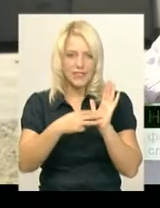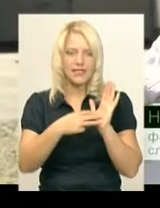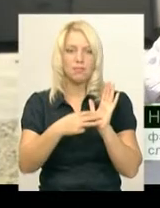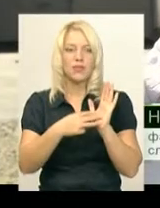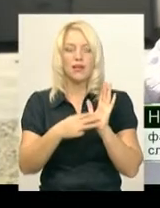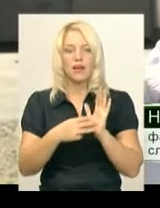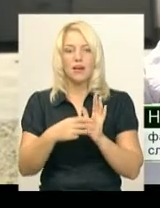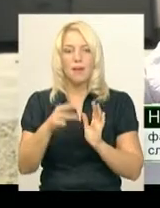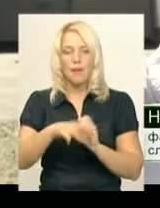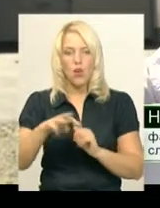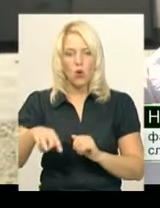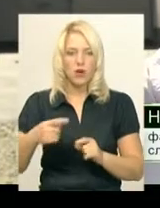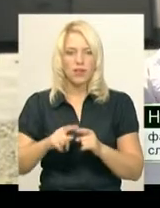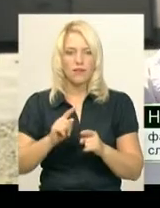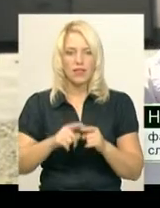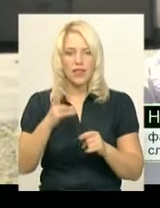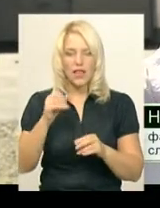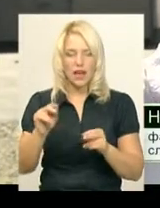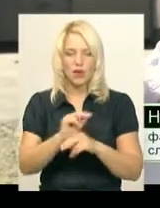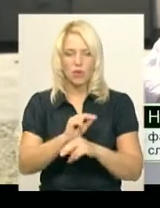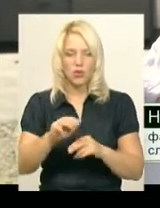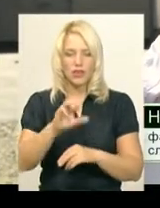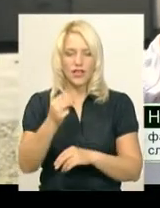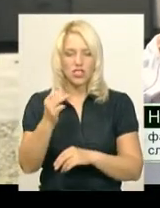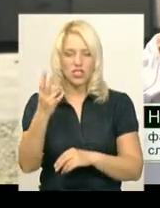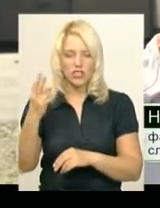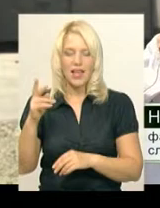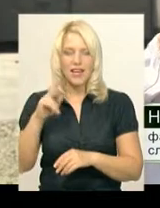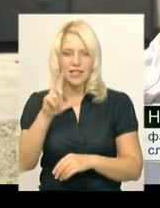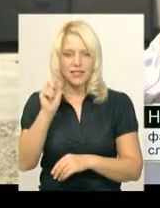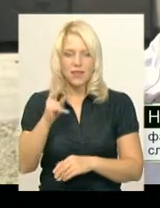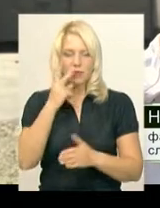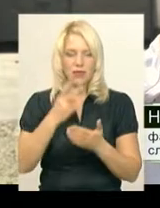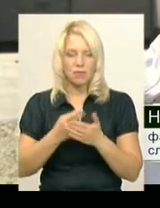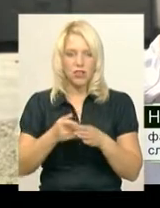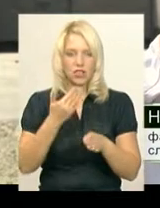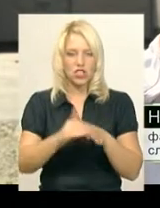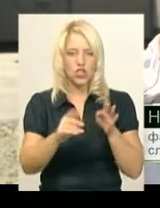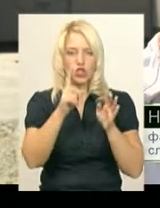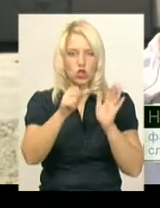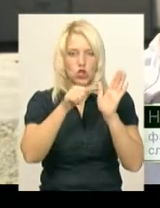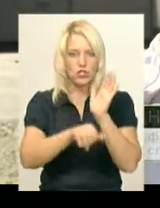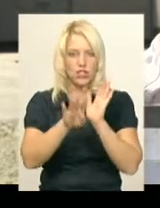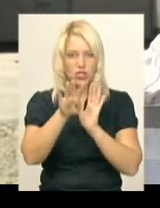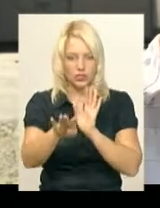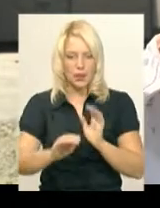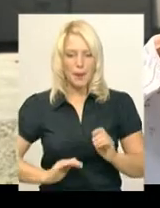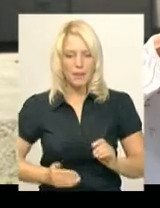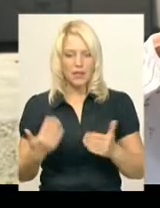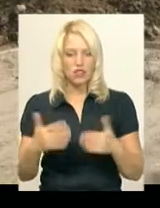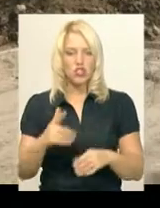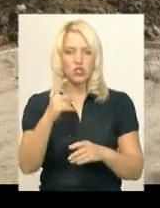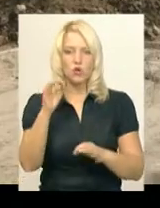передбачено безпосередньо на капітальний ремонт Тещиної ЗК 64 мільйони гривень. Підрядник вже 100% їх